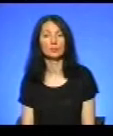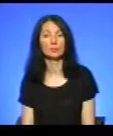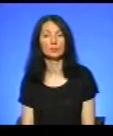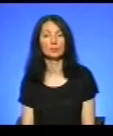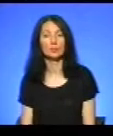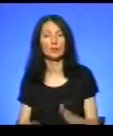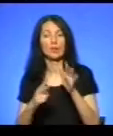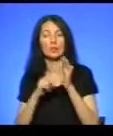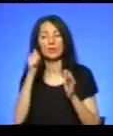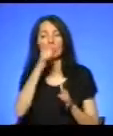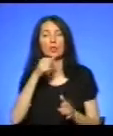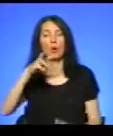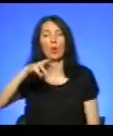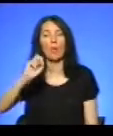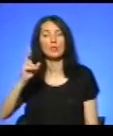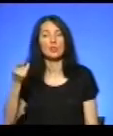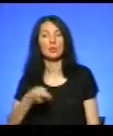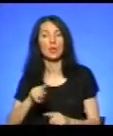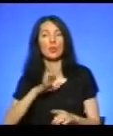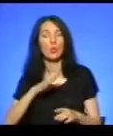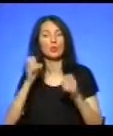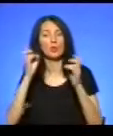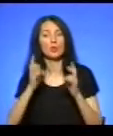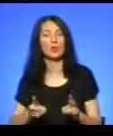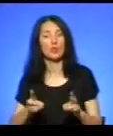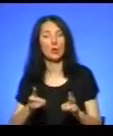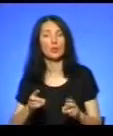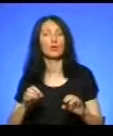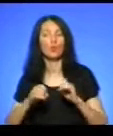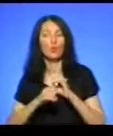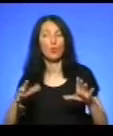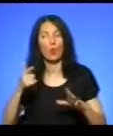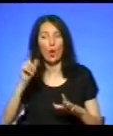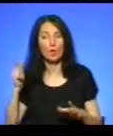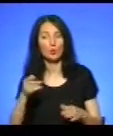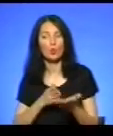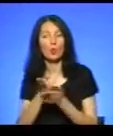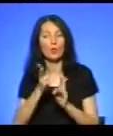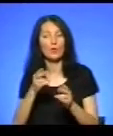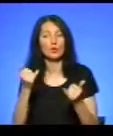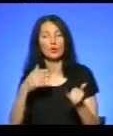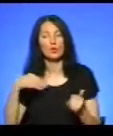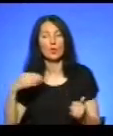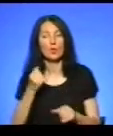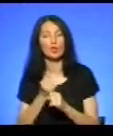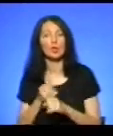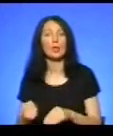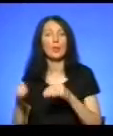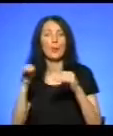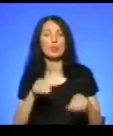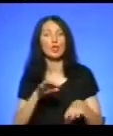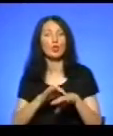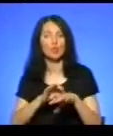Семилітнього Максима, який був травмований під час вибуху газу, прооперували сьогодні у Львові. Йому здійснили пересадку шкіри,